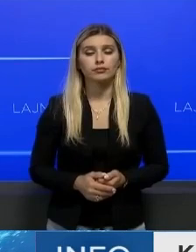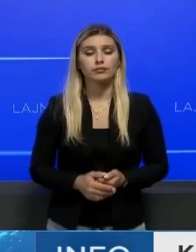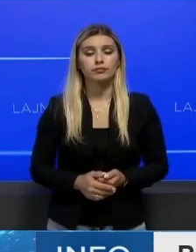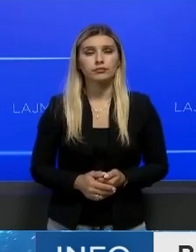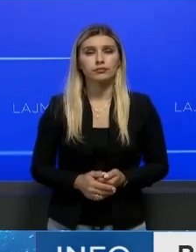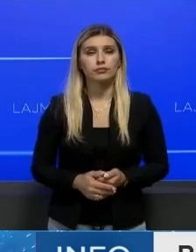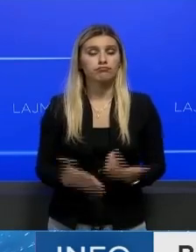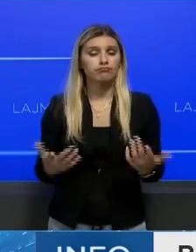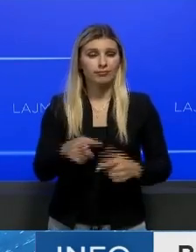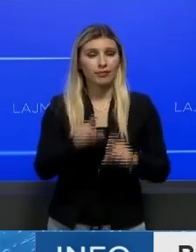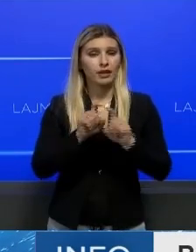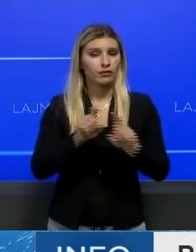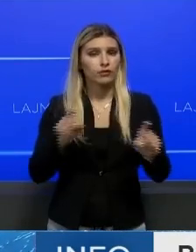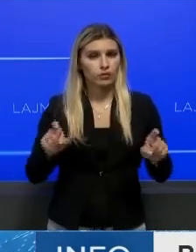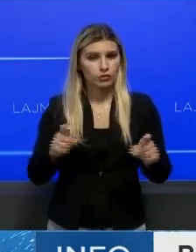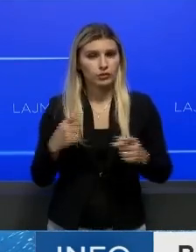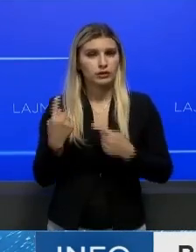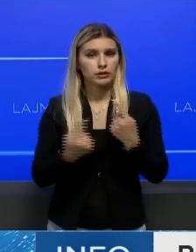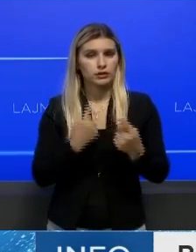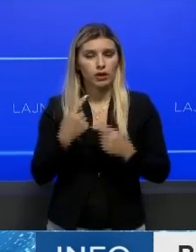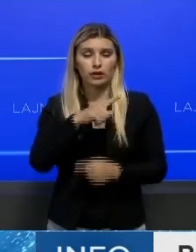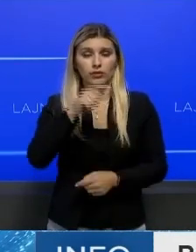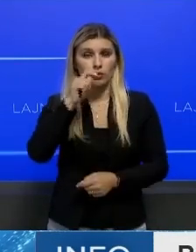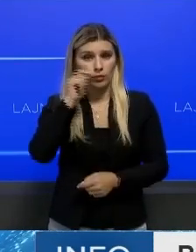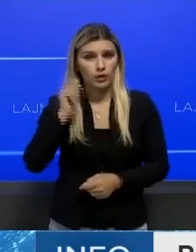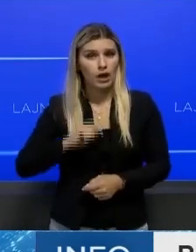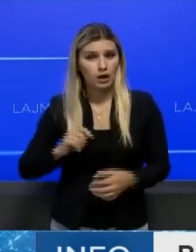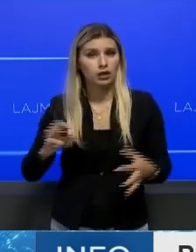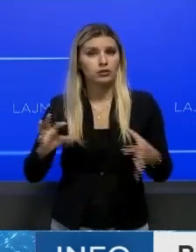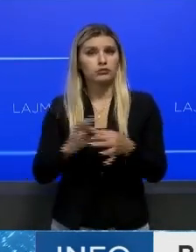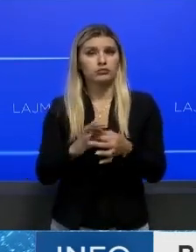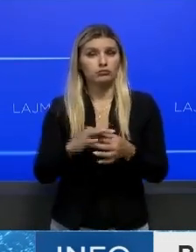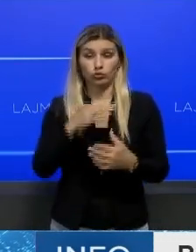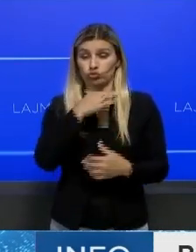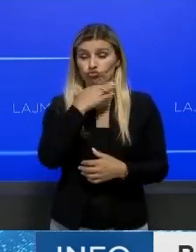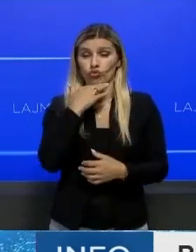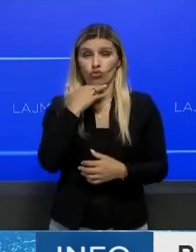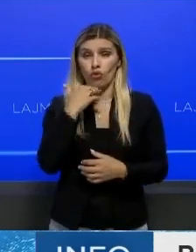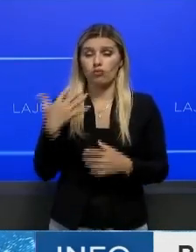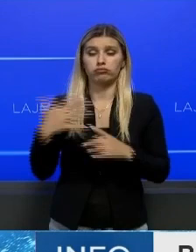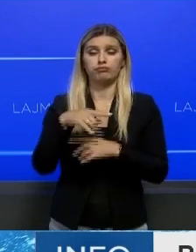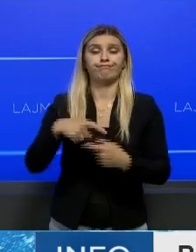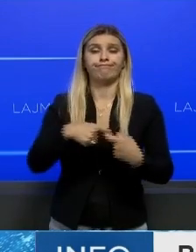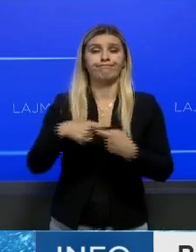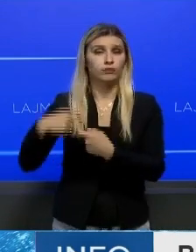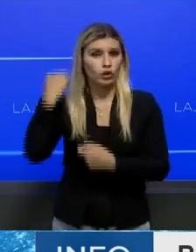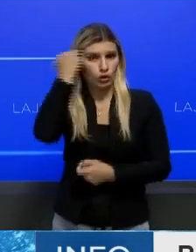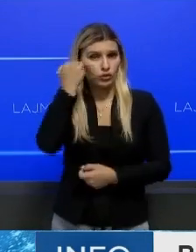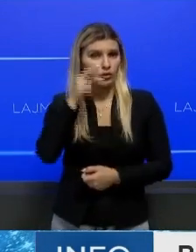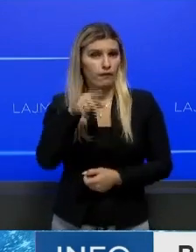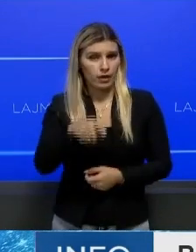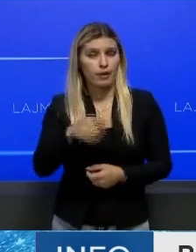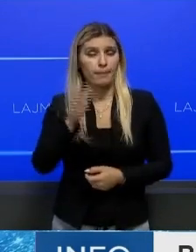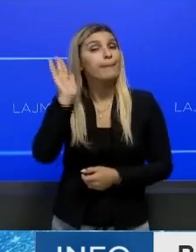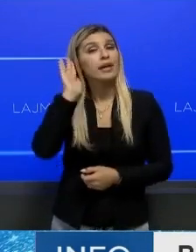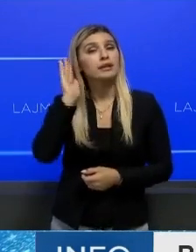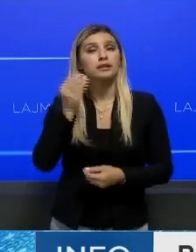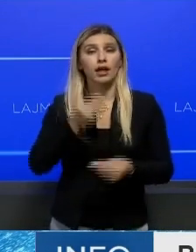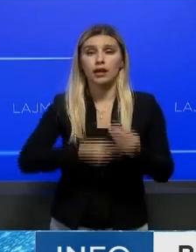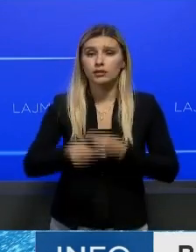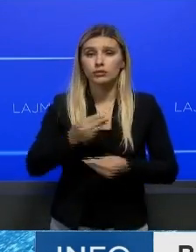E pasojat e pandemisë dhe luftës në Ukrajin po vazhdojnë të ndikojnë enden vendin tonë, Ministria Industrisë dhe Trektisë